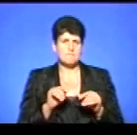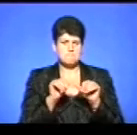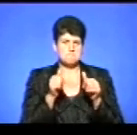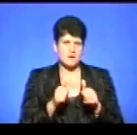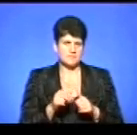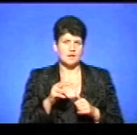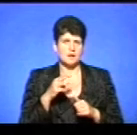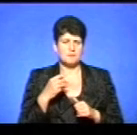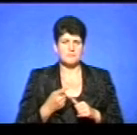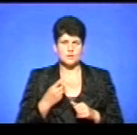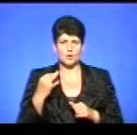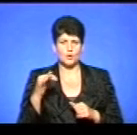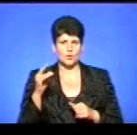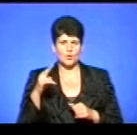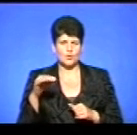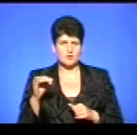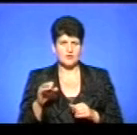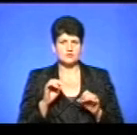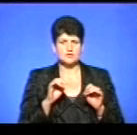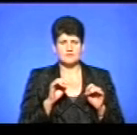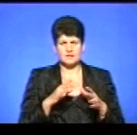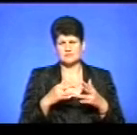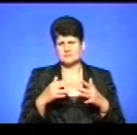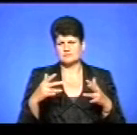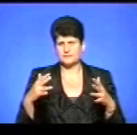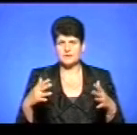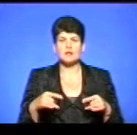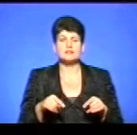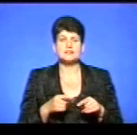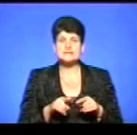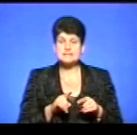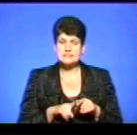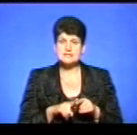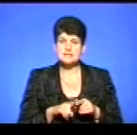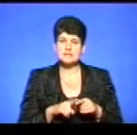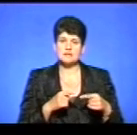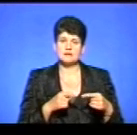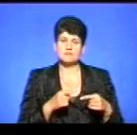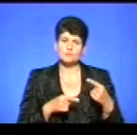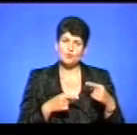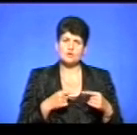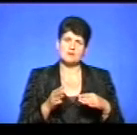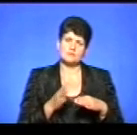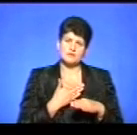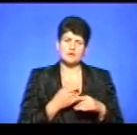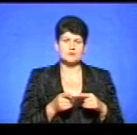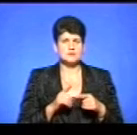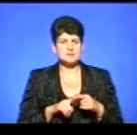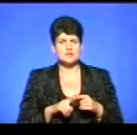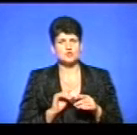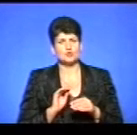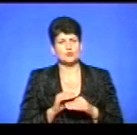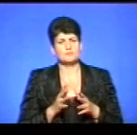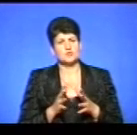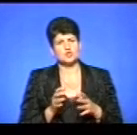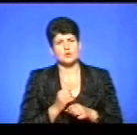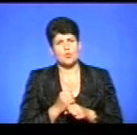будівлю заводу Текстерна під гігафабрику Ілону Маску. Чи такого плану петиції дискредитують цей інструмент, і, можливо, вони додають більше